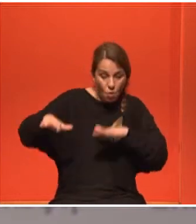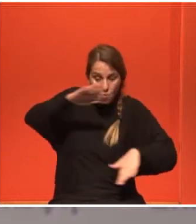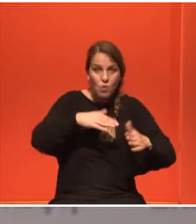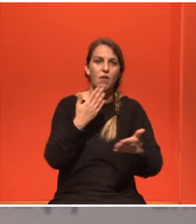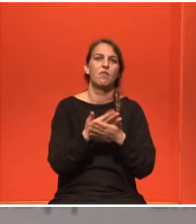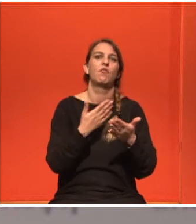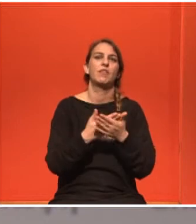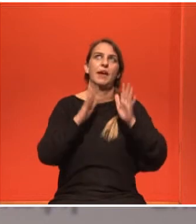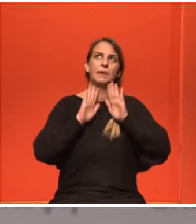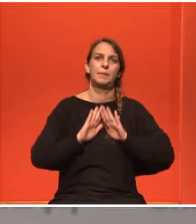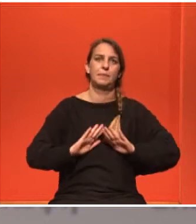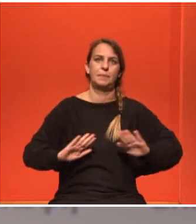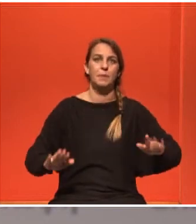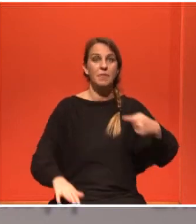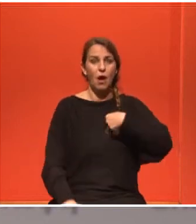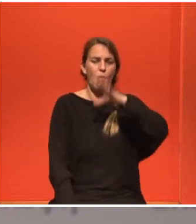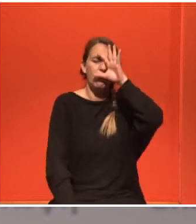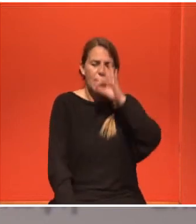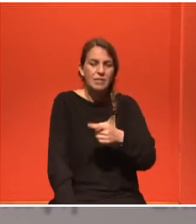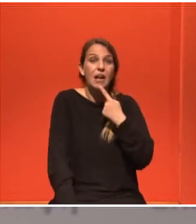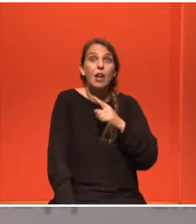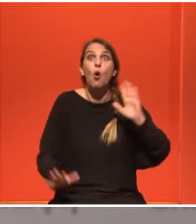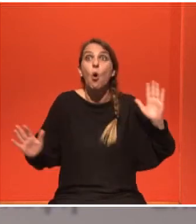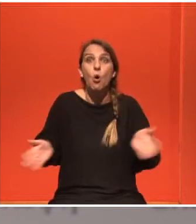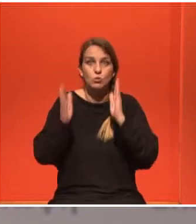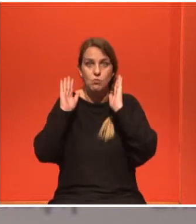100% όσο και όποτε μπορεί ο καθένας.